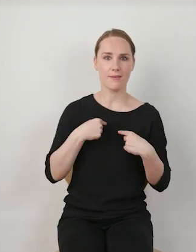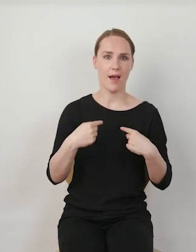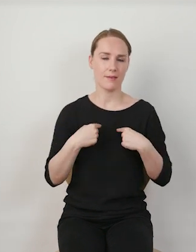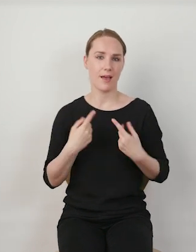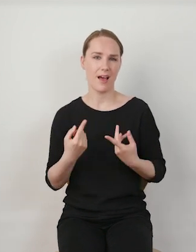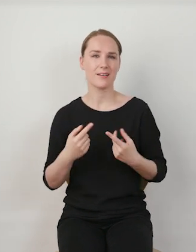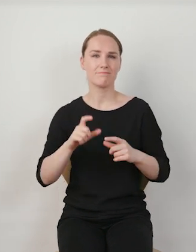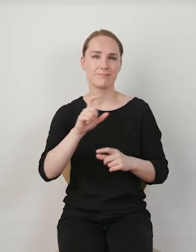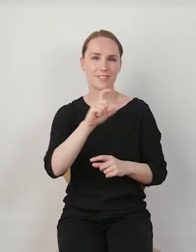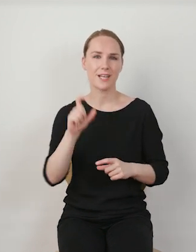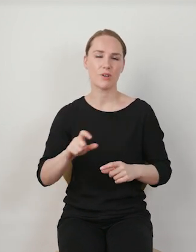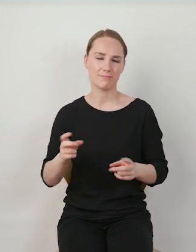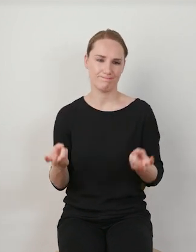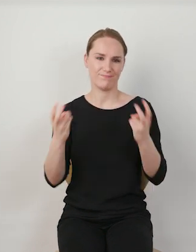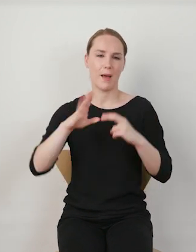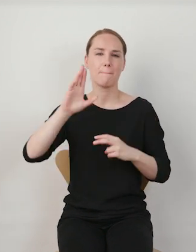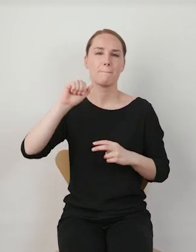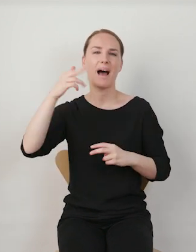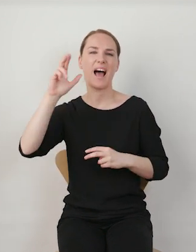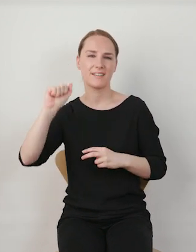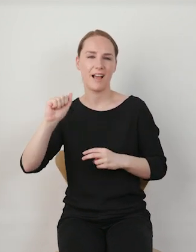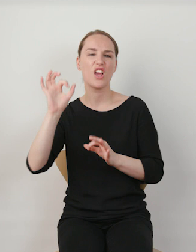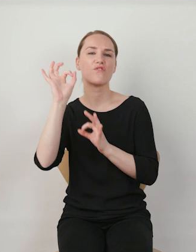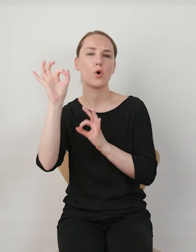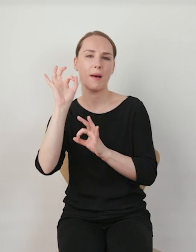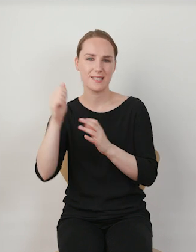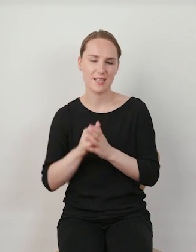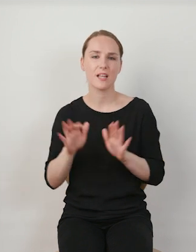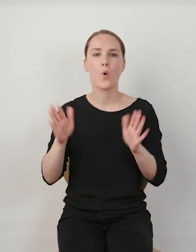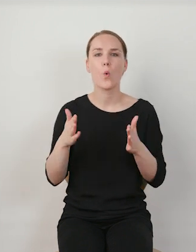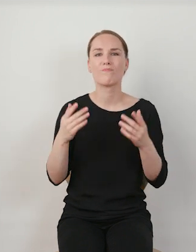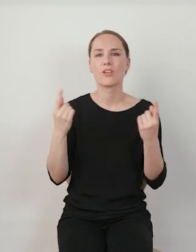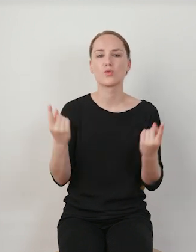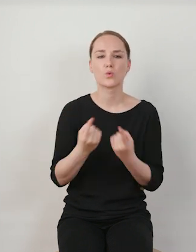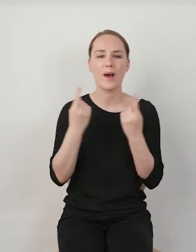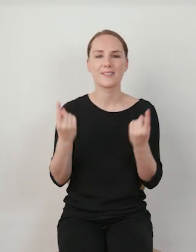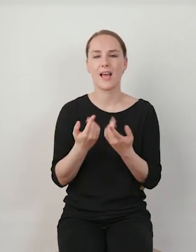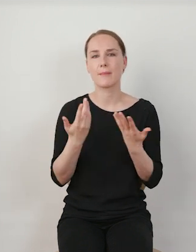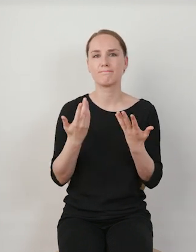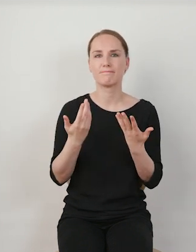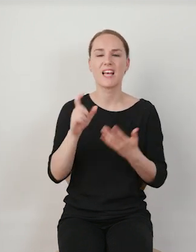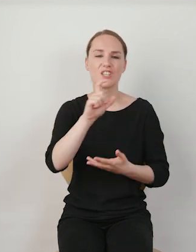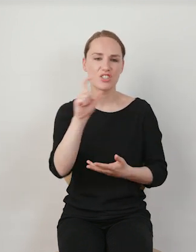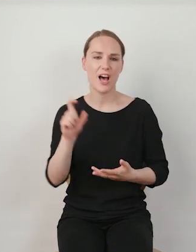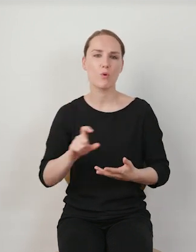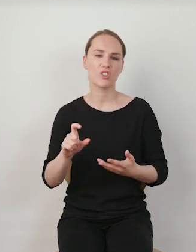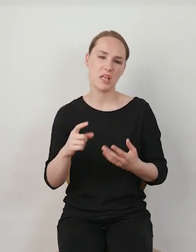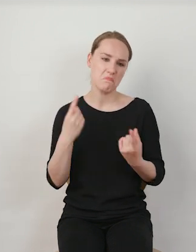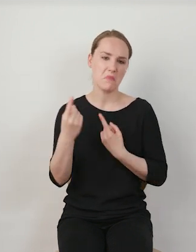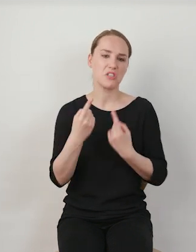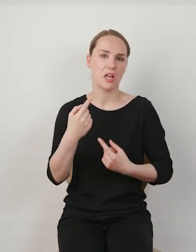będziemy budować swoją bańkę informacyjną. To jest sytuacja, w której utwierdzamy się w swoich